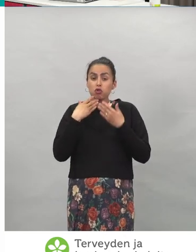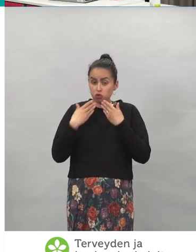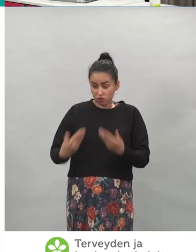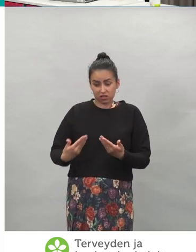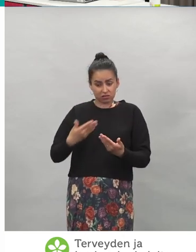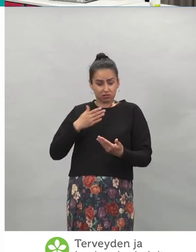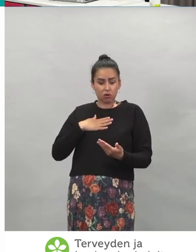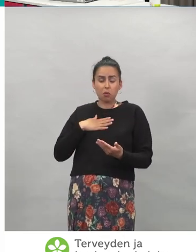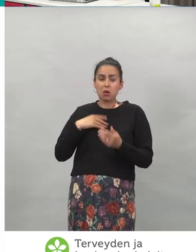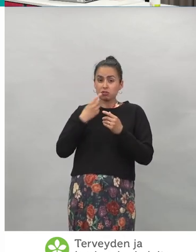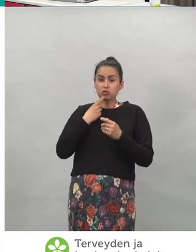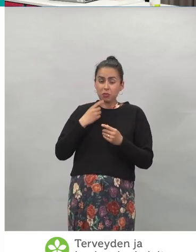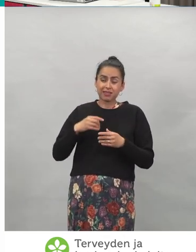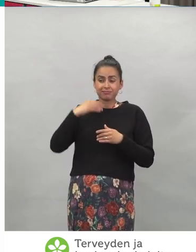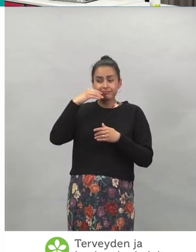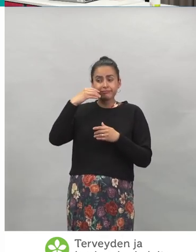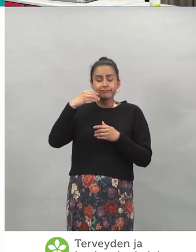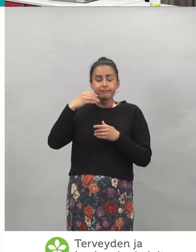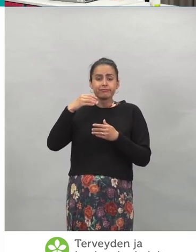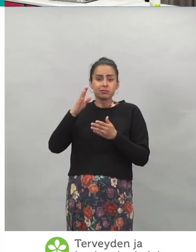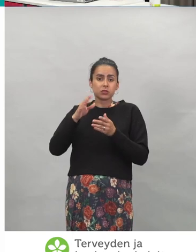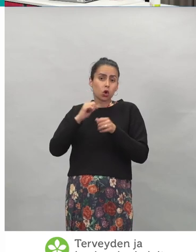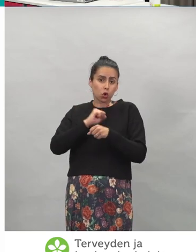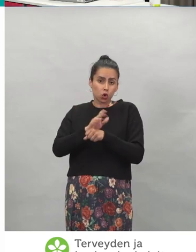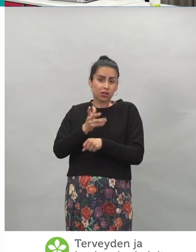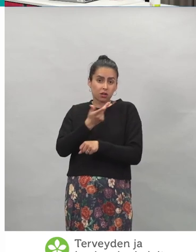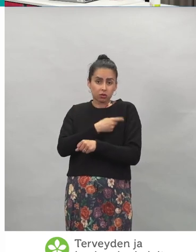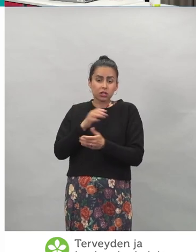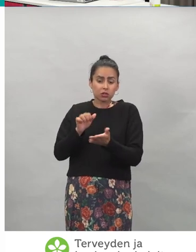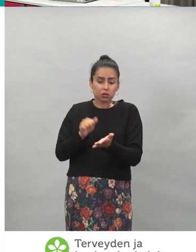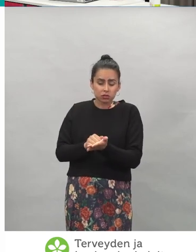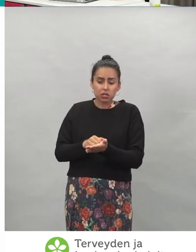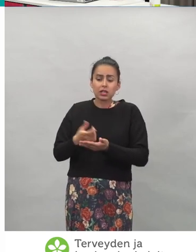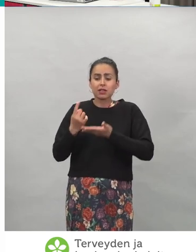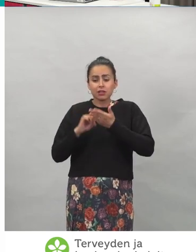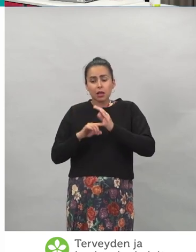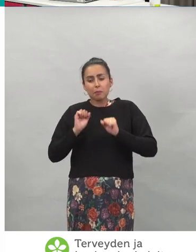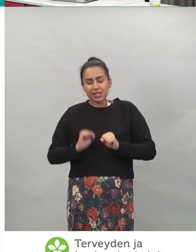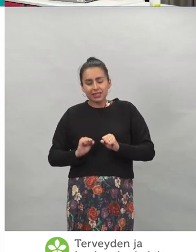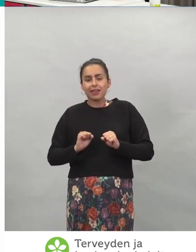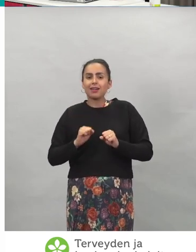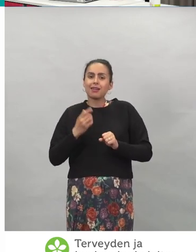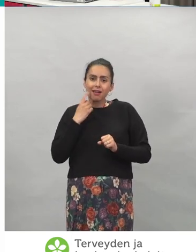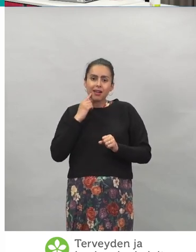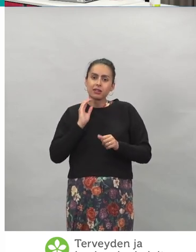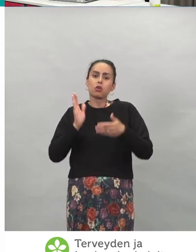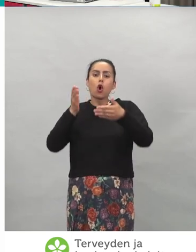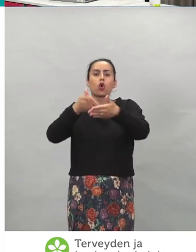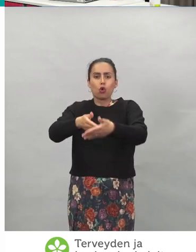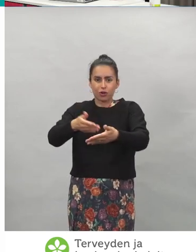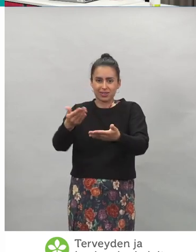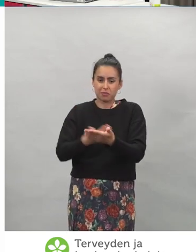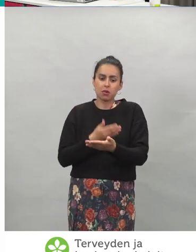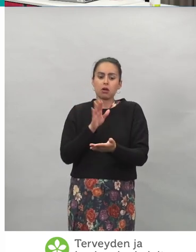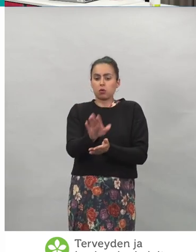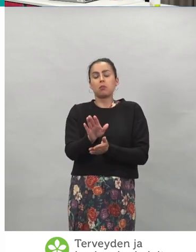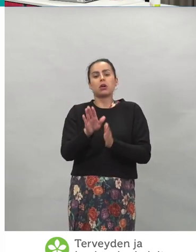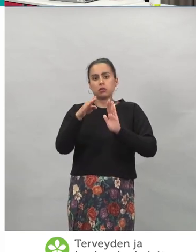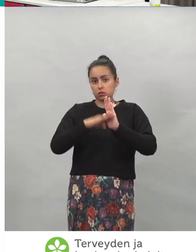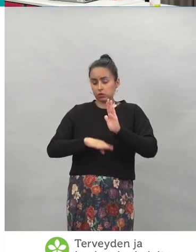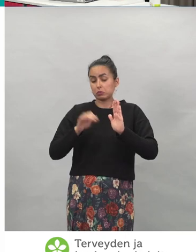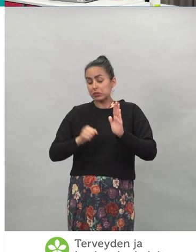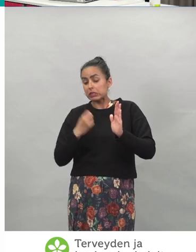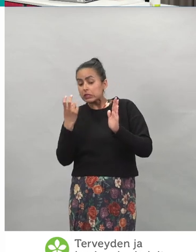koronarokotustodistus. Eli on tarkistettava aina sen kohdemaan ja maahantuloon liittyvät ohjeistukset.